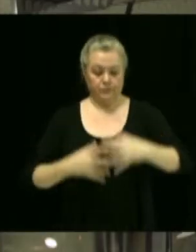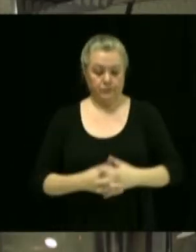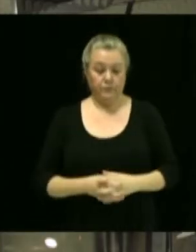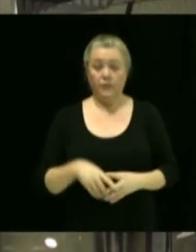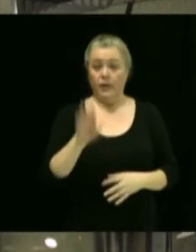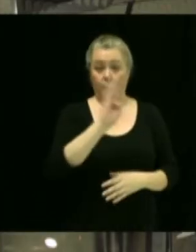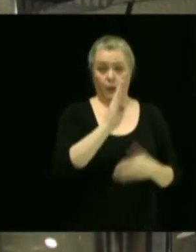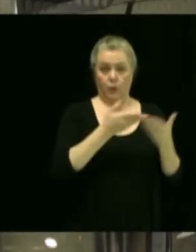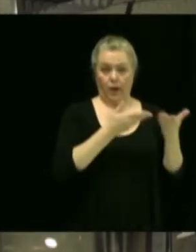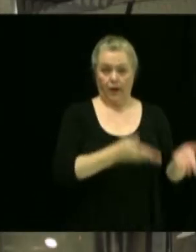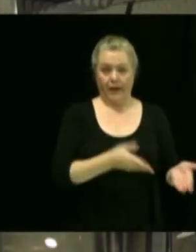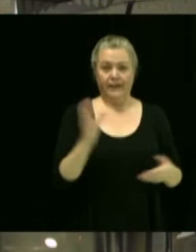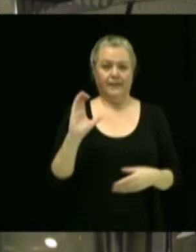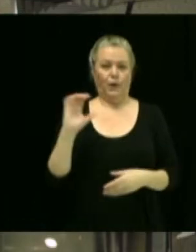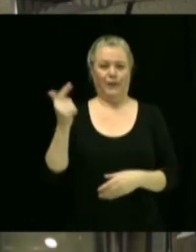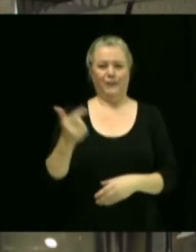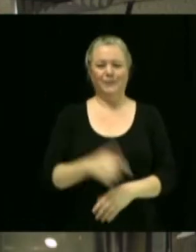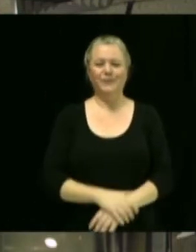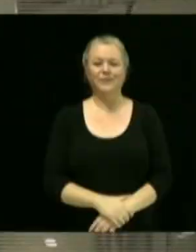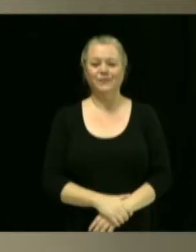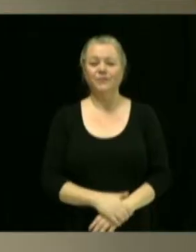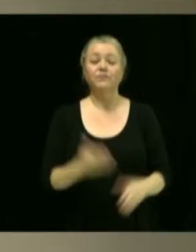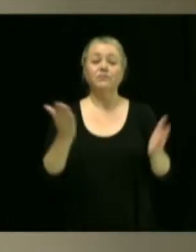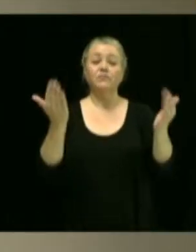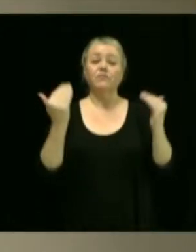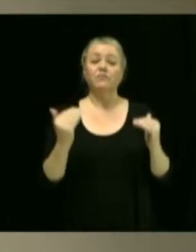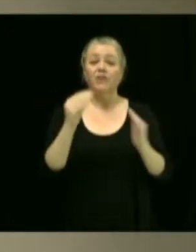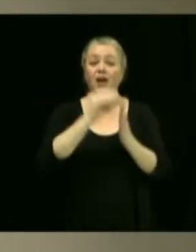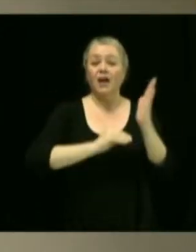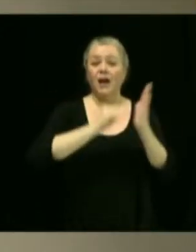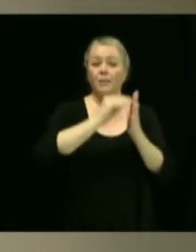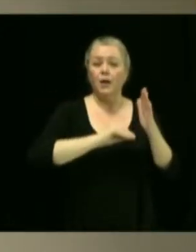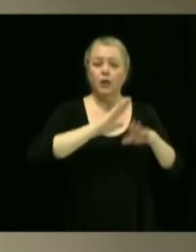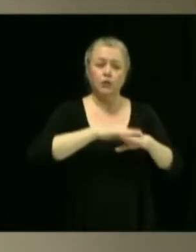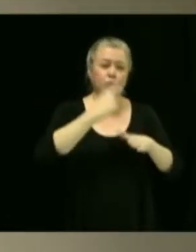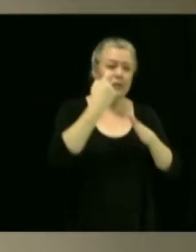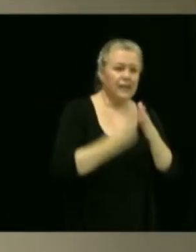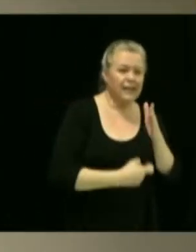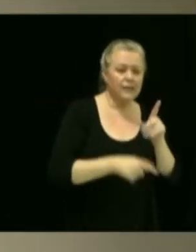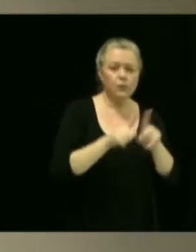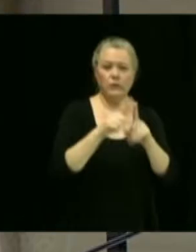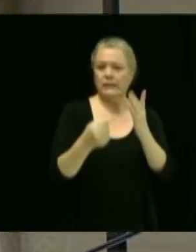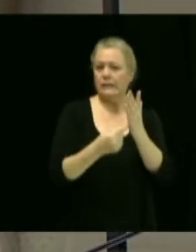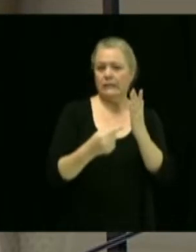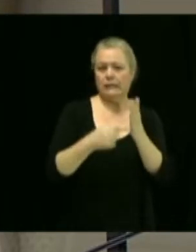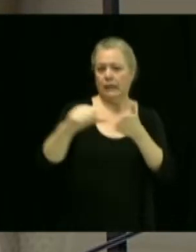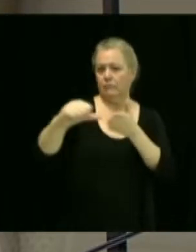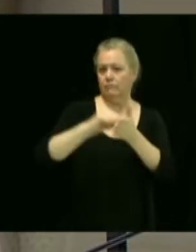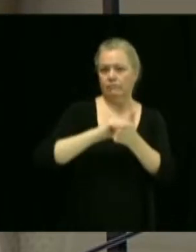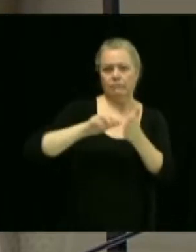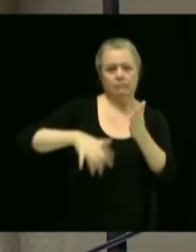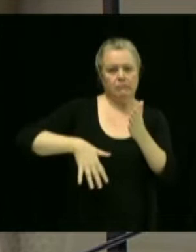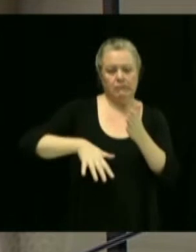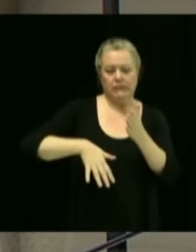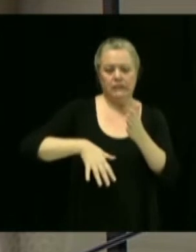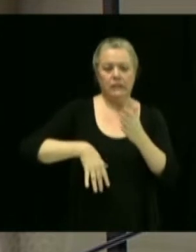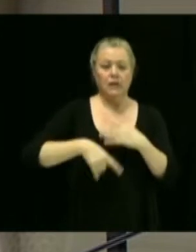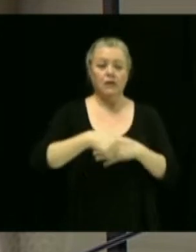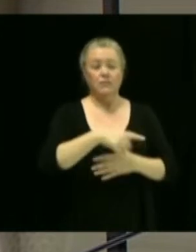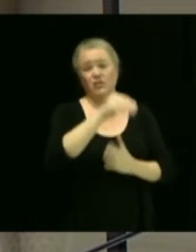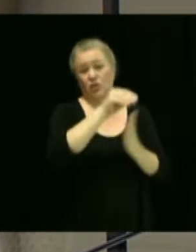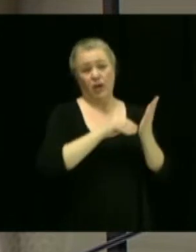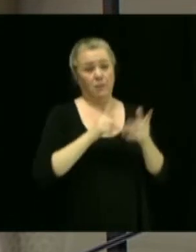Benoît, Caroline. Rapport sur l'état des taxes et créances impayées. Alors, c'est un rapport qui doit être